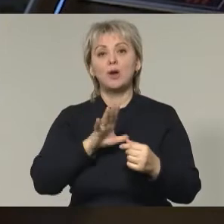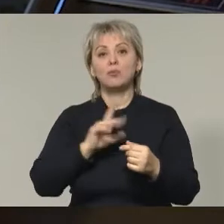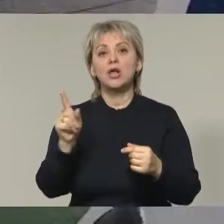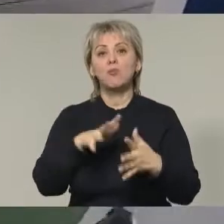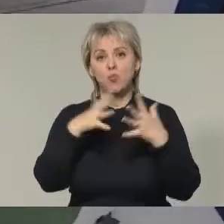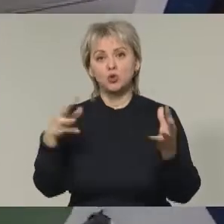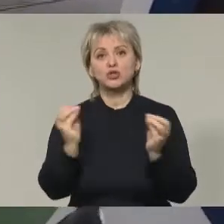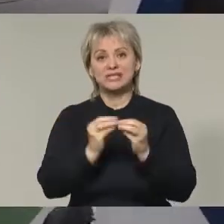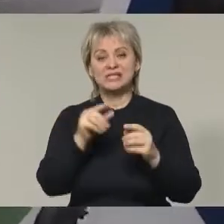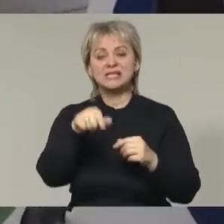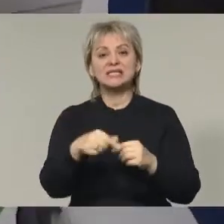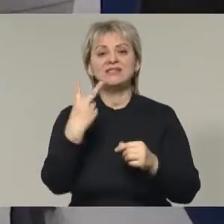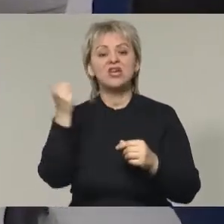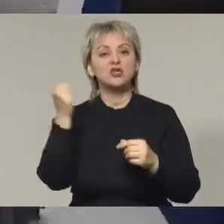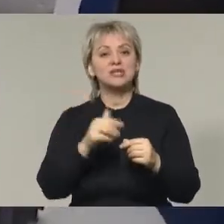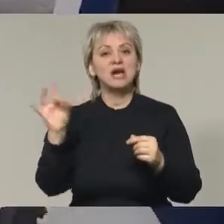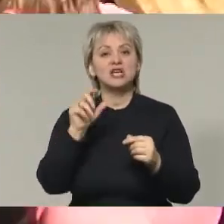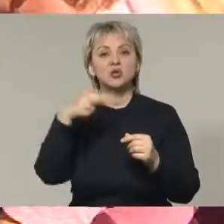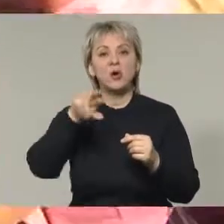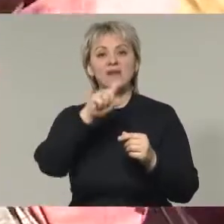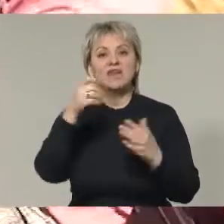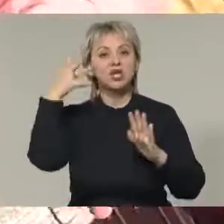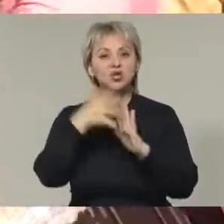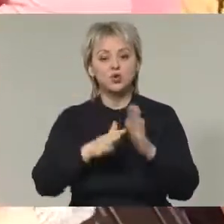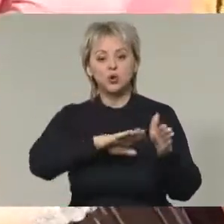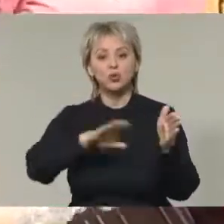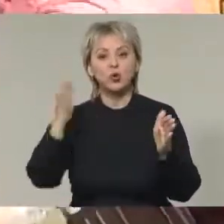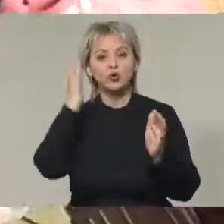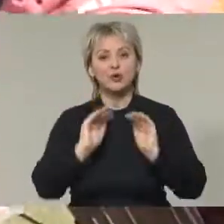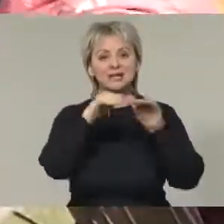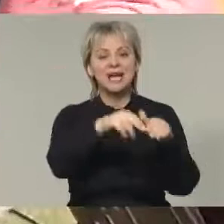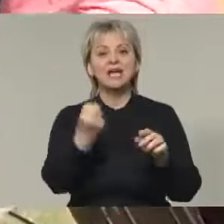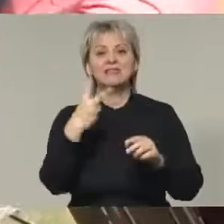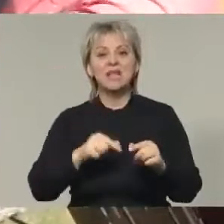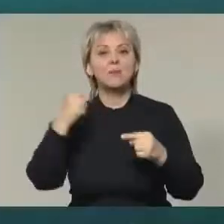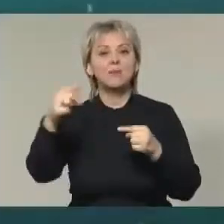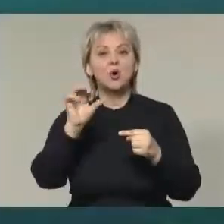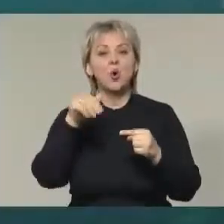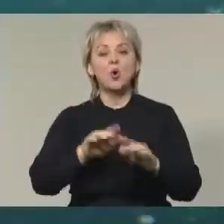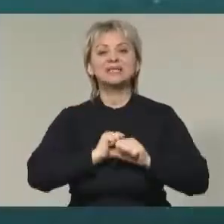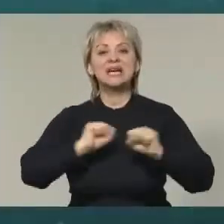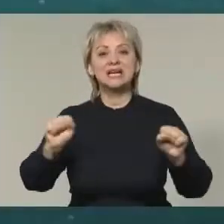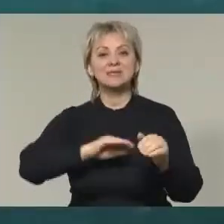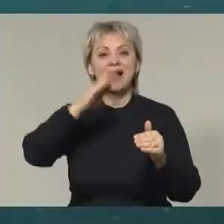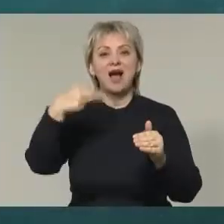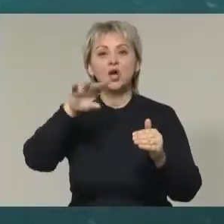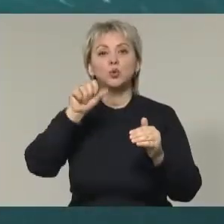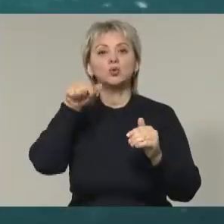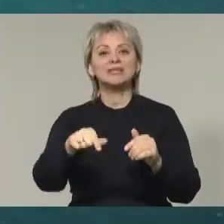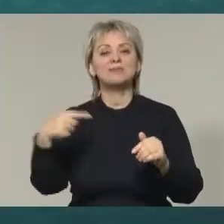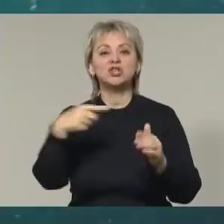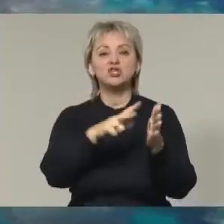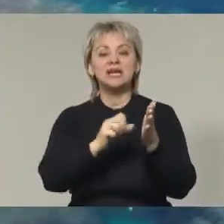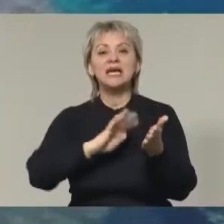десятка. Две недели ростовские дайверы изучали дно Черного моря в 12 милях от крымского мыса Тарханкут. Именно там в